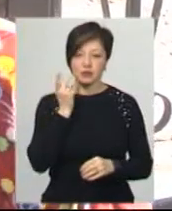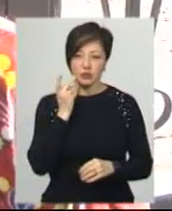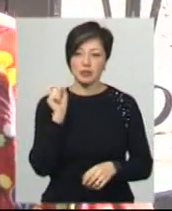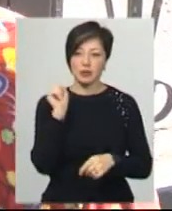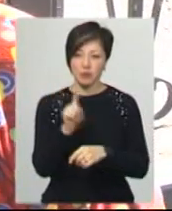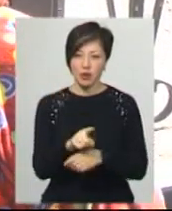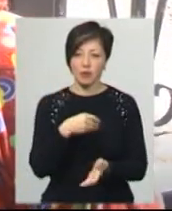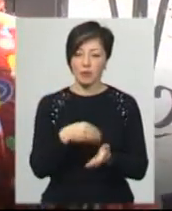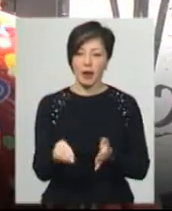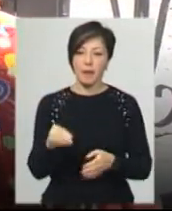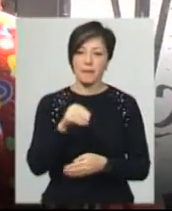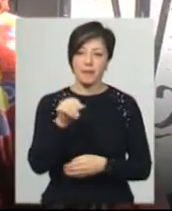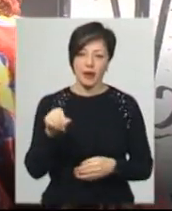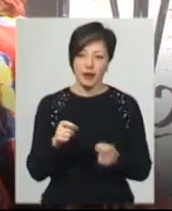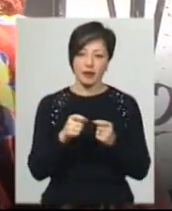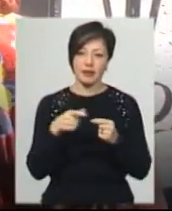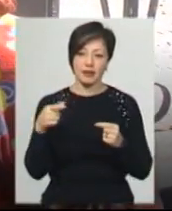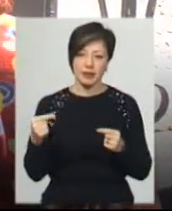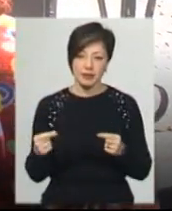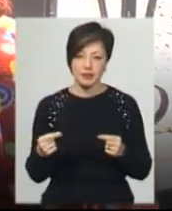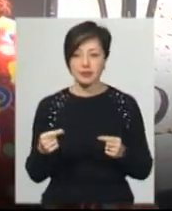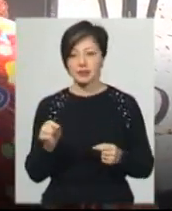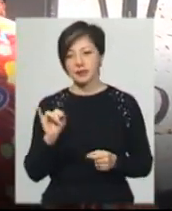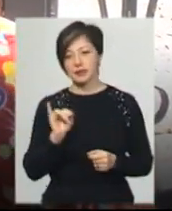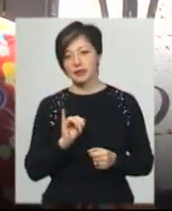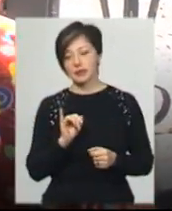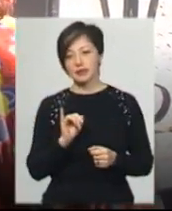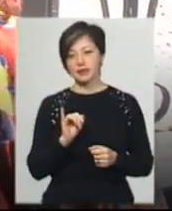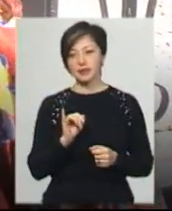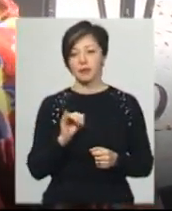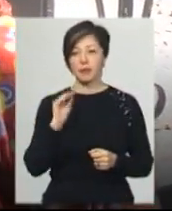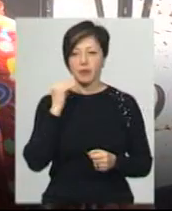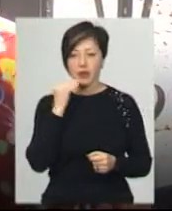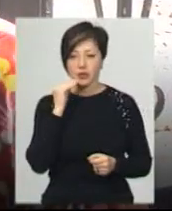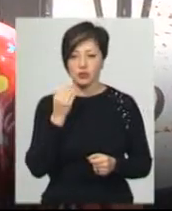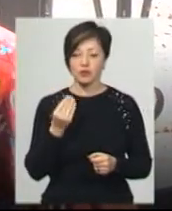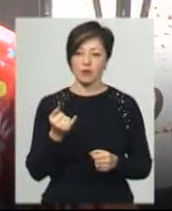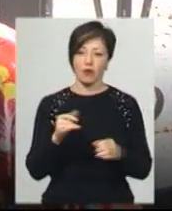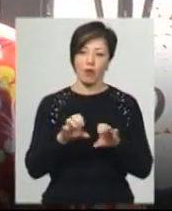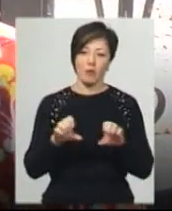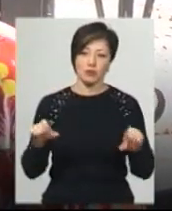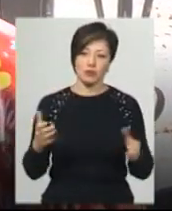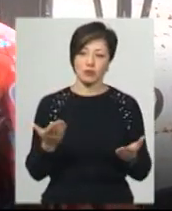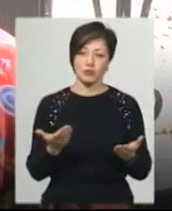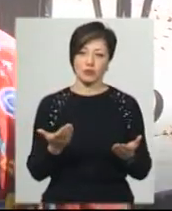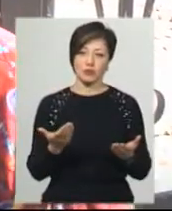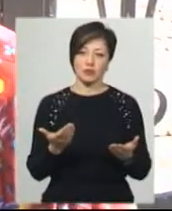беру. І перець беру, і лаврове листя, і печень, і ковбасу, і